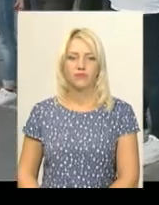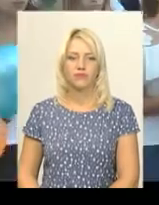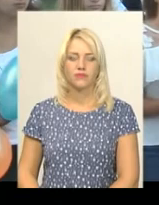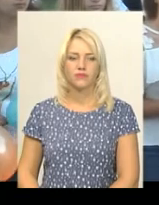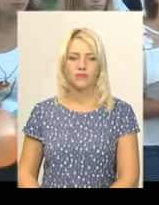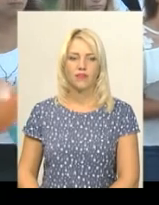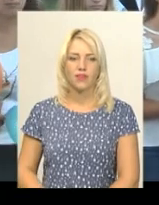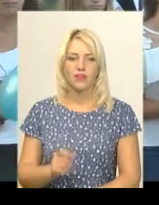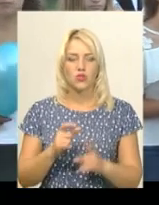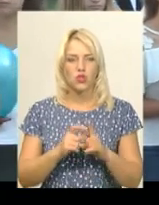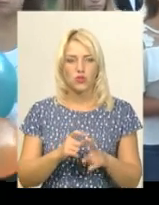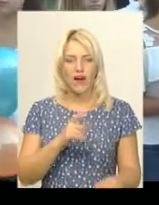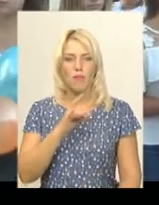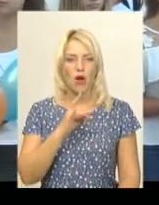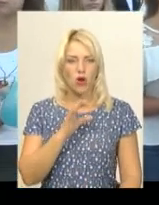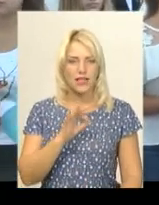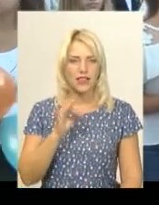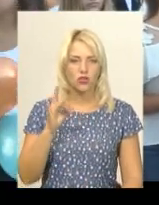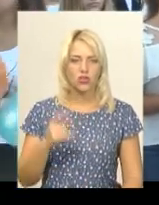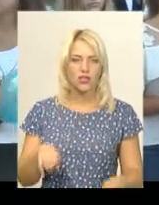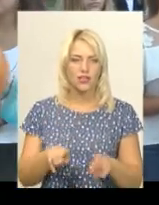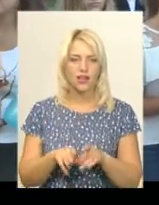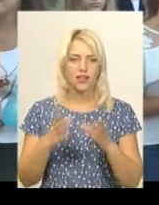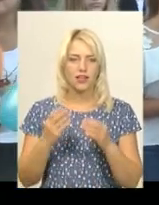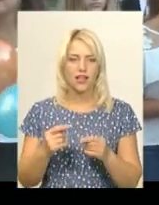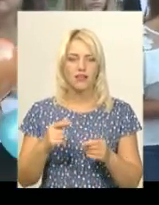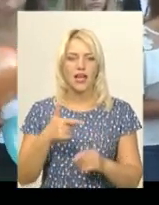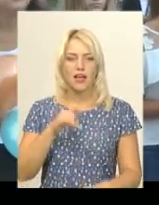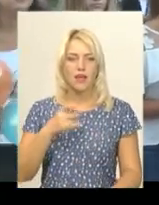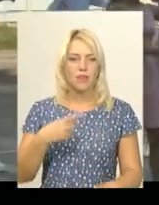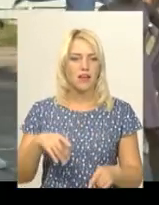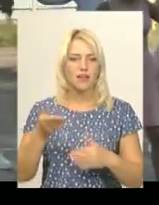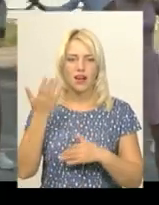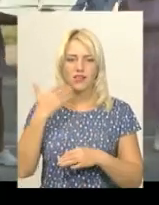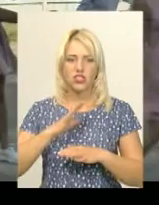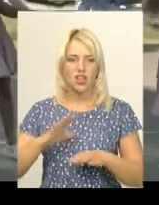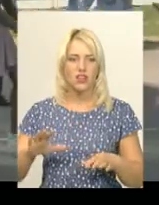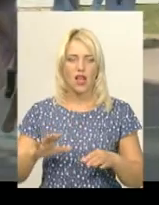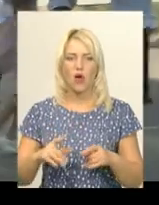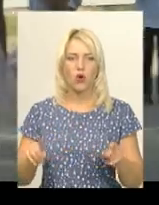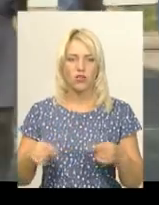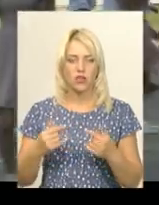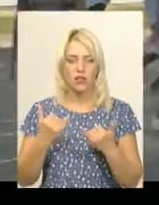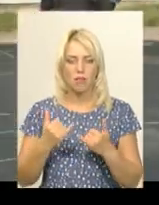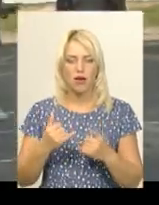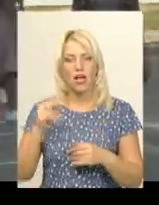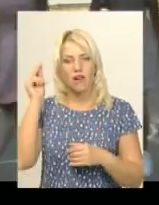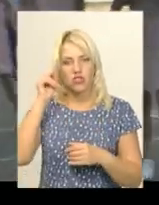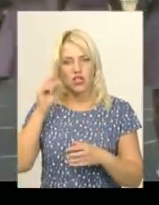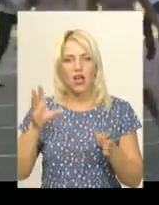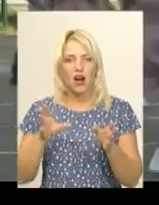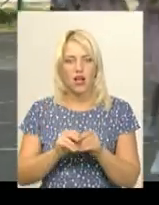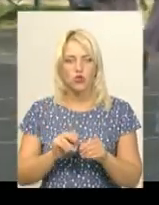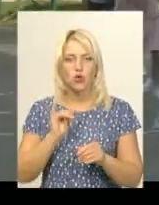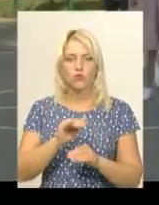За словами Оксани Ратушняк, такий день у гімназії раніше не організовували. Сьогодні вчителі вирішили помріяти разом з учнями і заразом